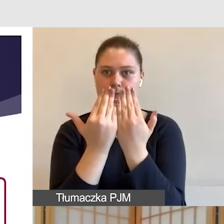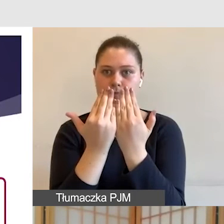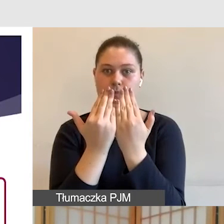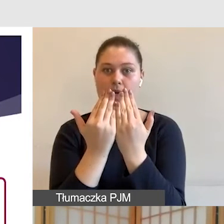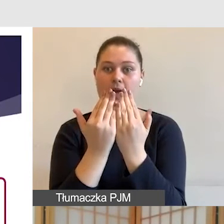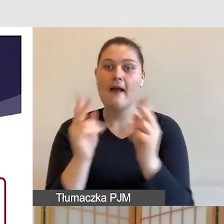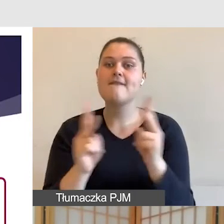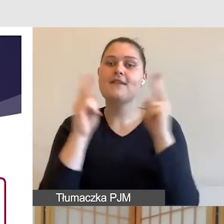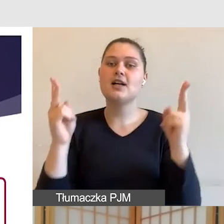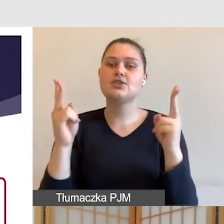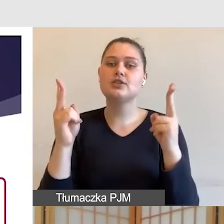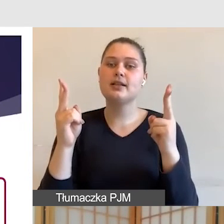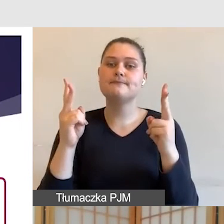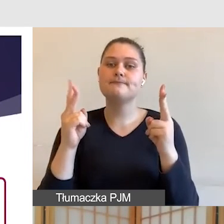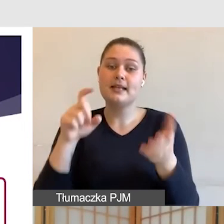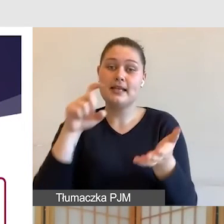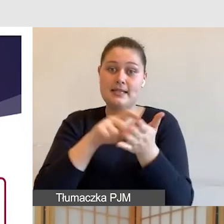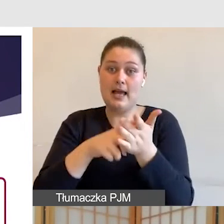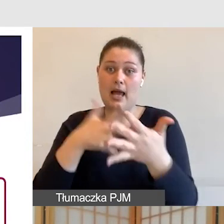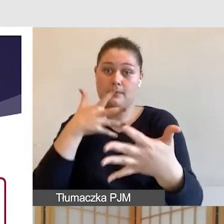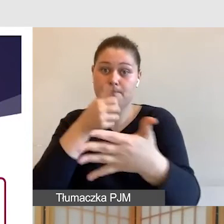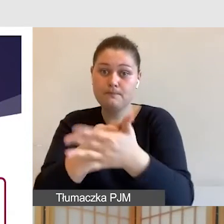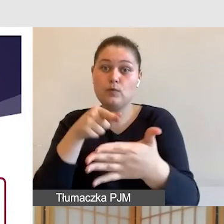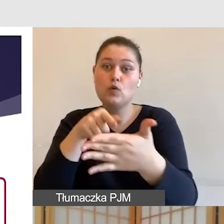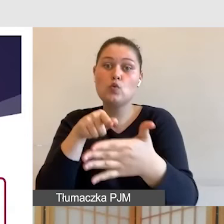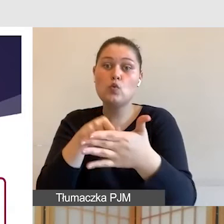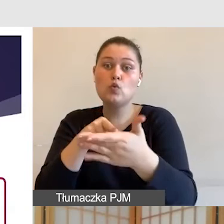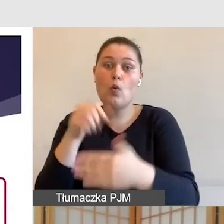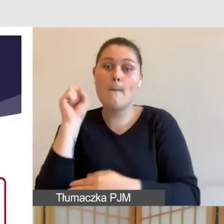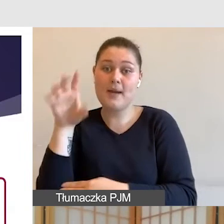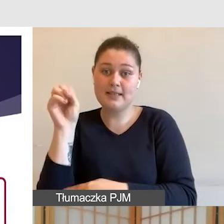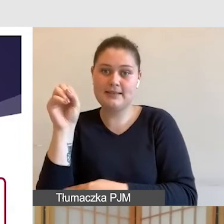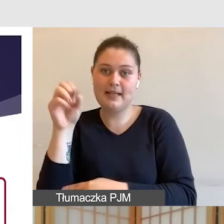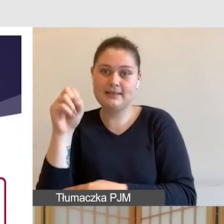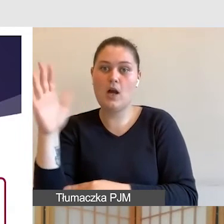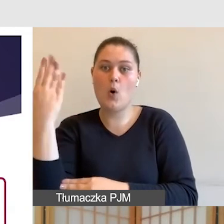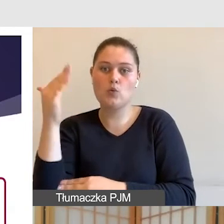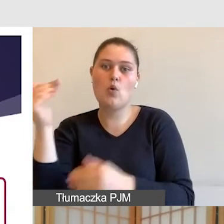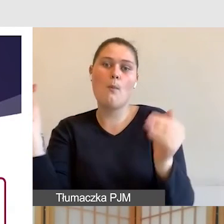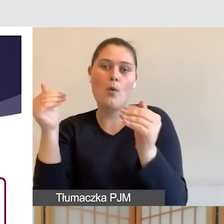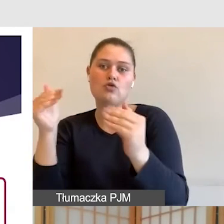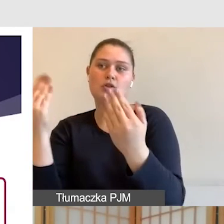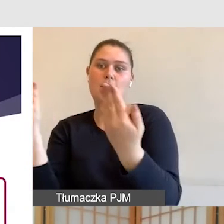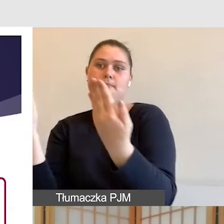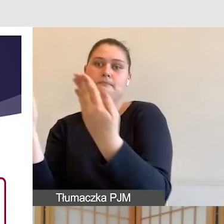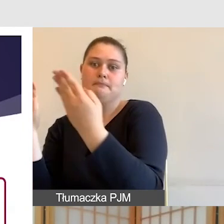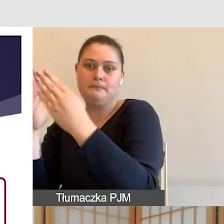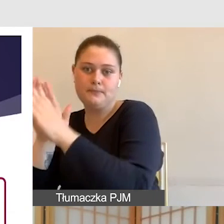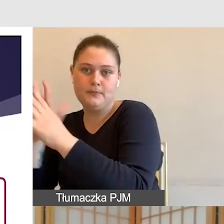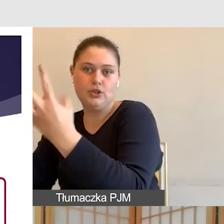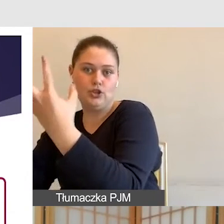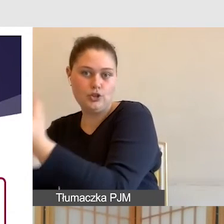naszego ekranu, ponieważ jeżeli my naprawdę spędzamy kilkanaście, bądź kilkadziesiąt godzin na przygotowaniu naszego wykładu,